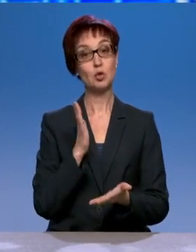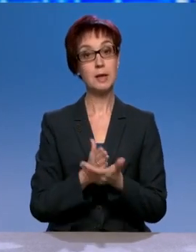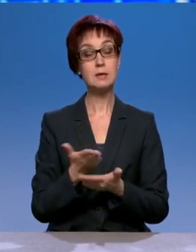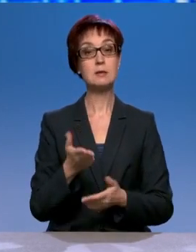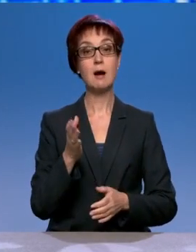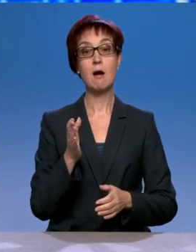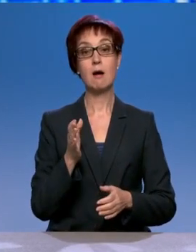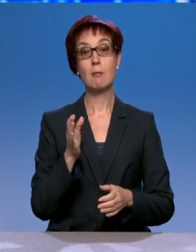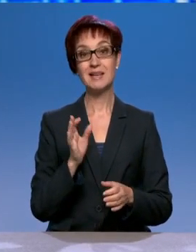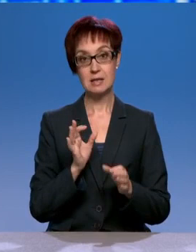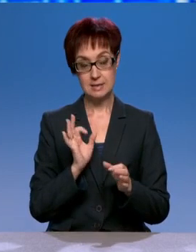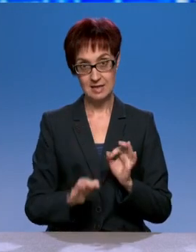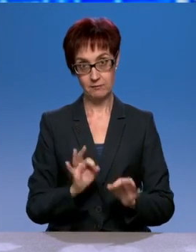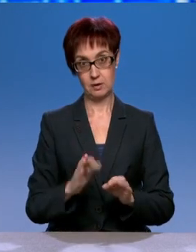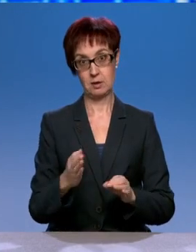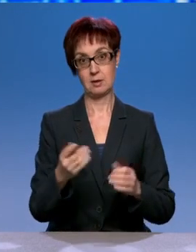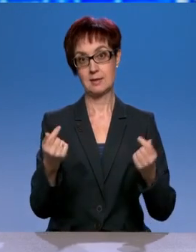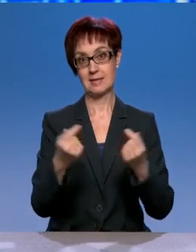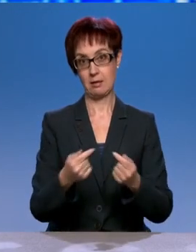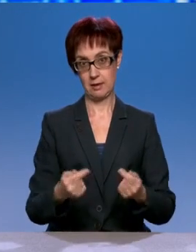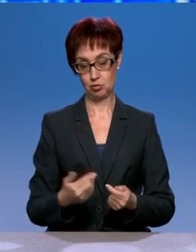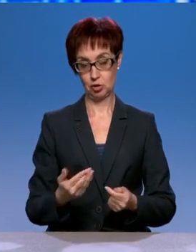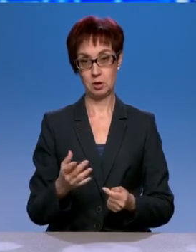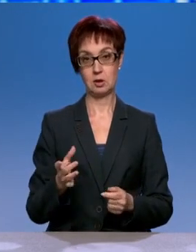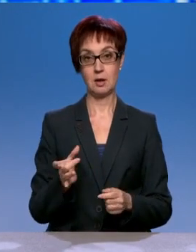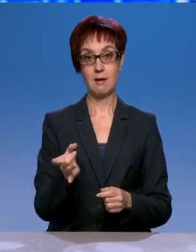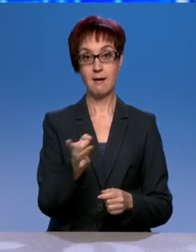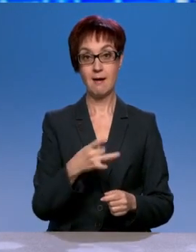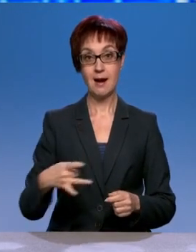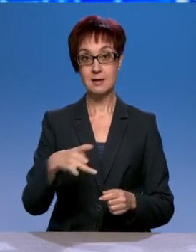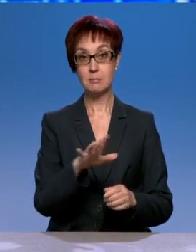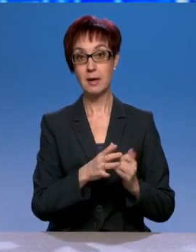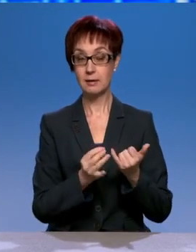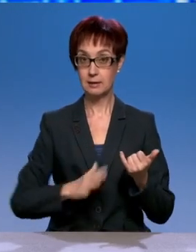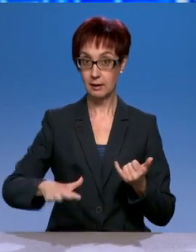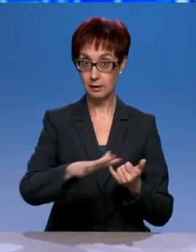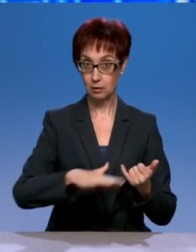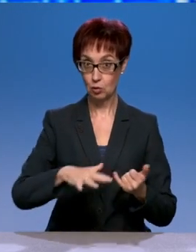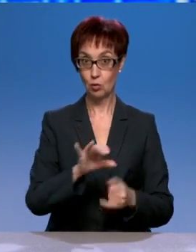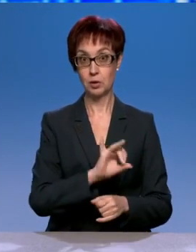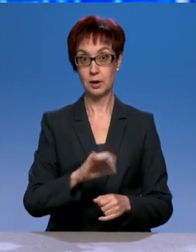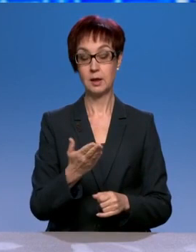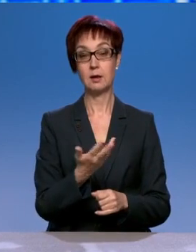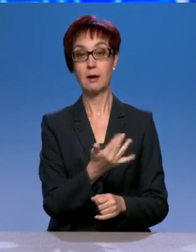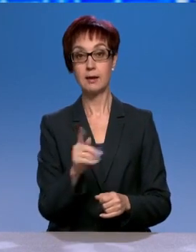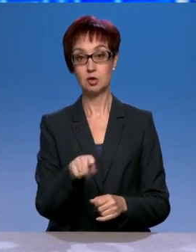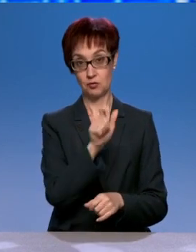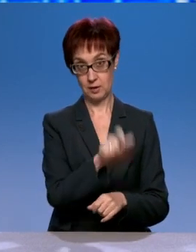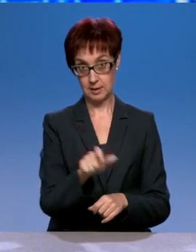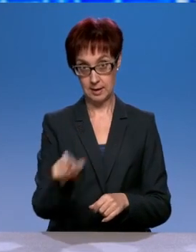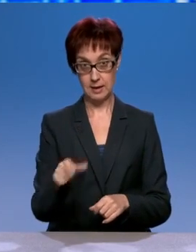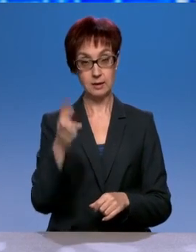соотношение размера территорий и размера регионального продукта численности населения. В Тверской области